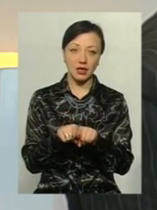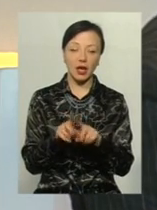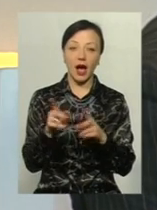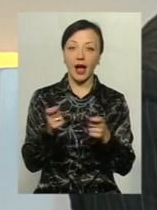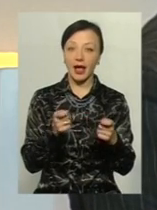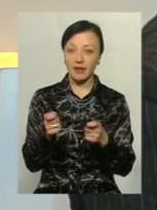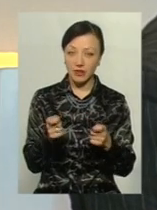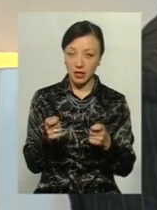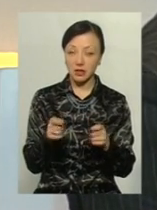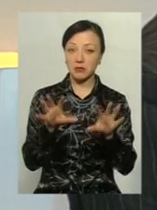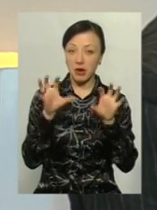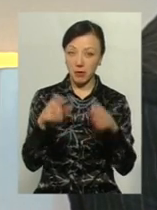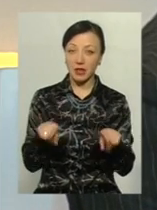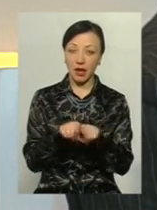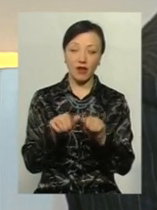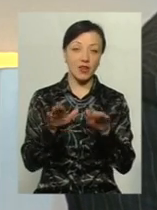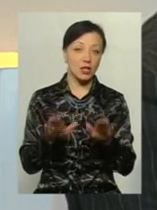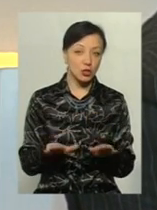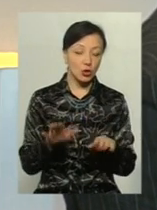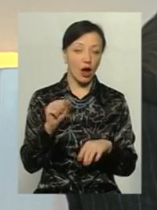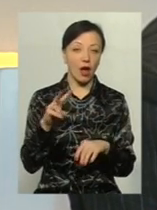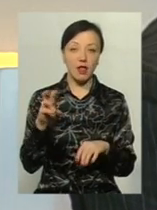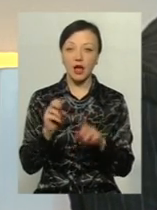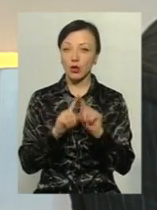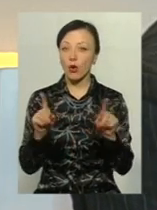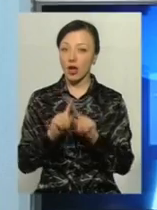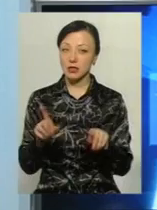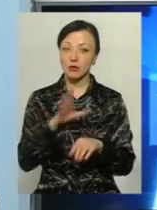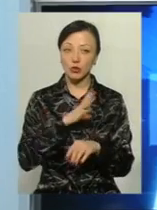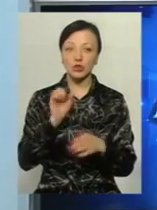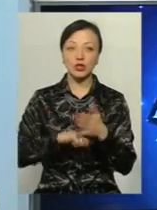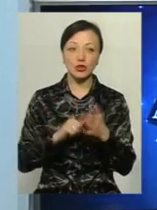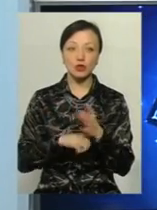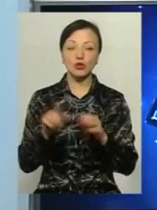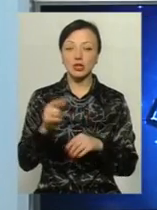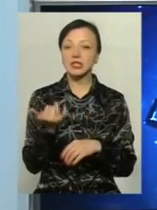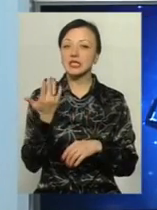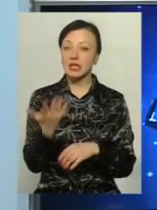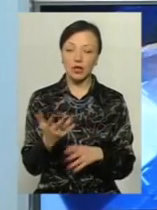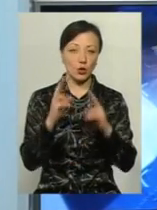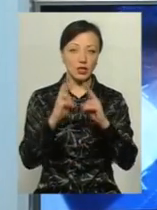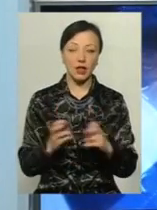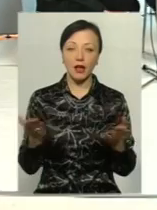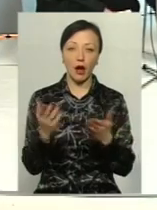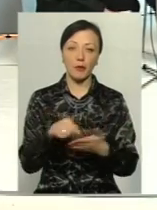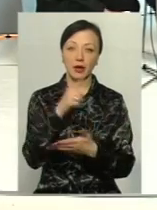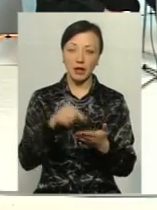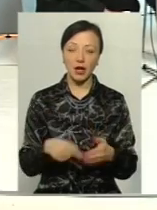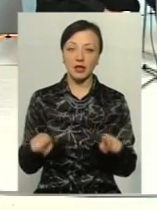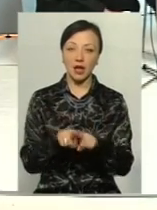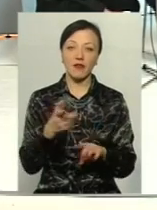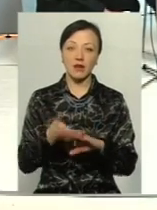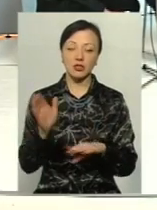керівник сприйметься, так і не вирішує. Але нюанси були, знаєте, за чого? Тому що, скільки ми не розглядали яких питань, і таких